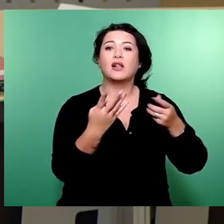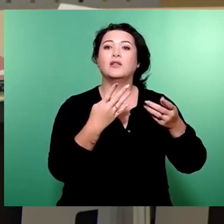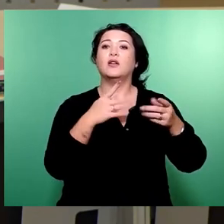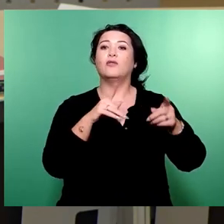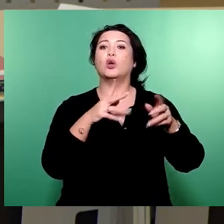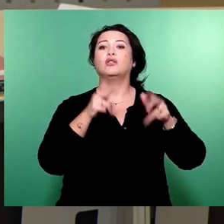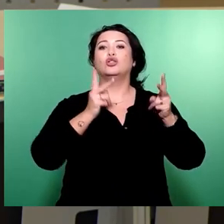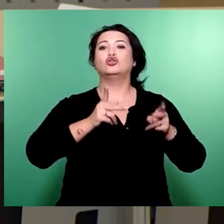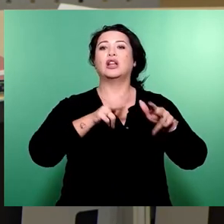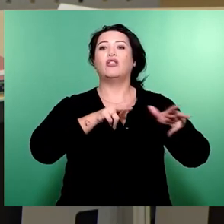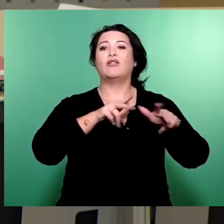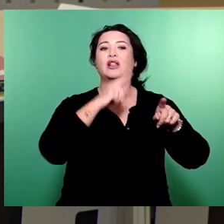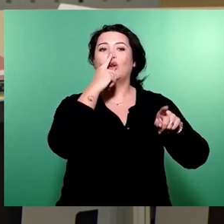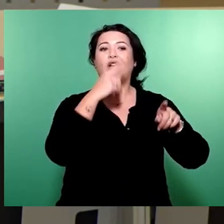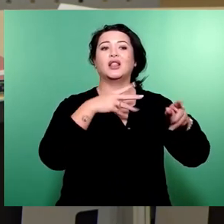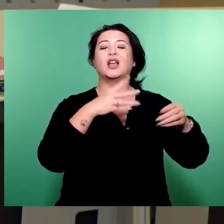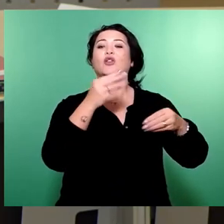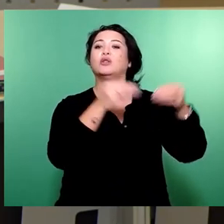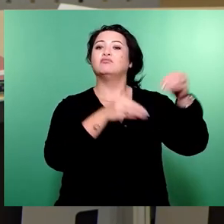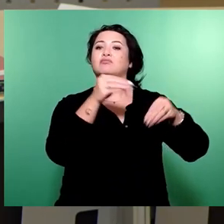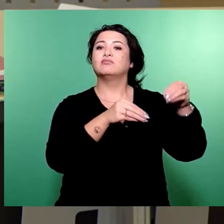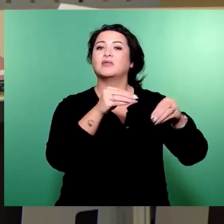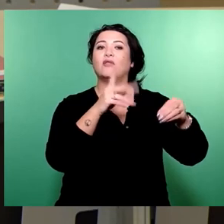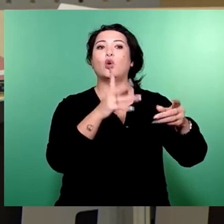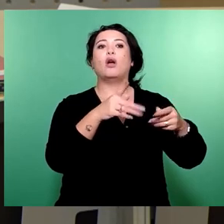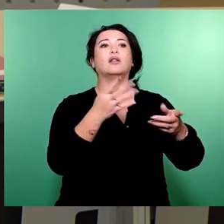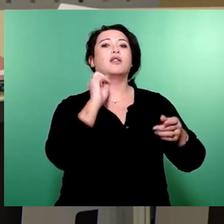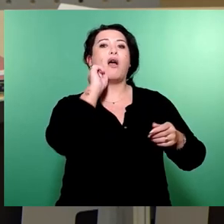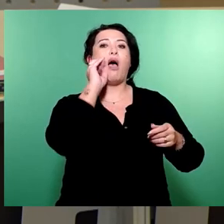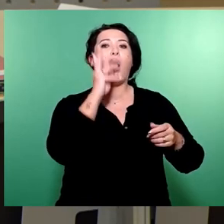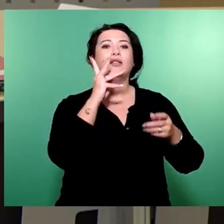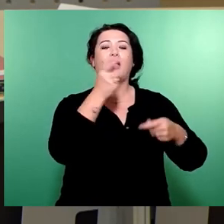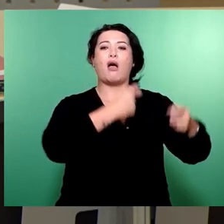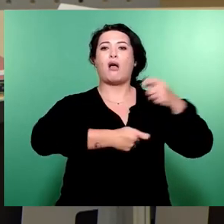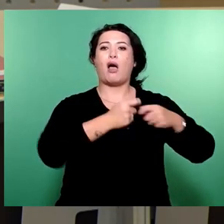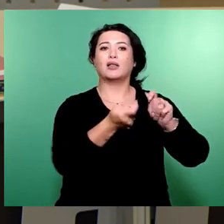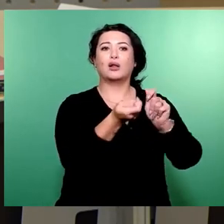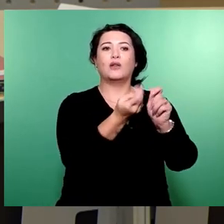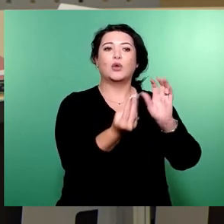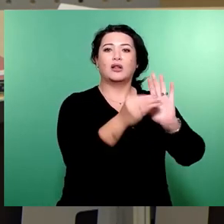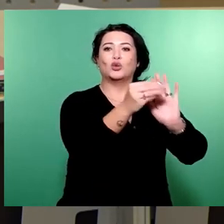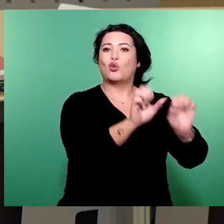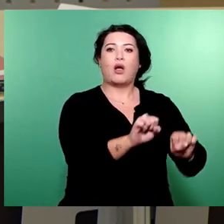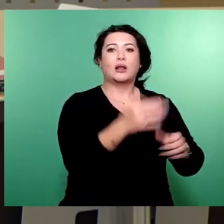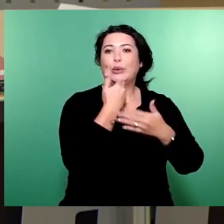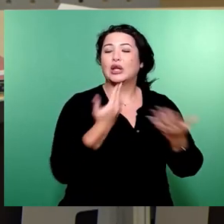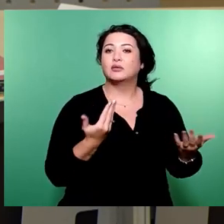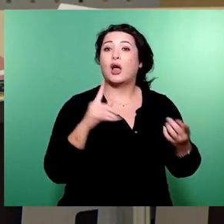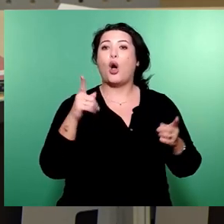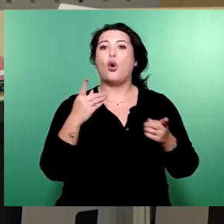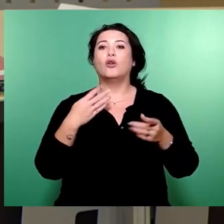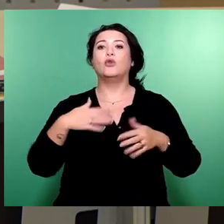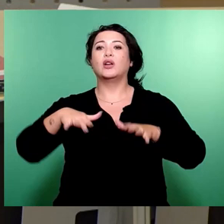Energiewende immer noch nicht in tägliches Handeln integriert. Wieso eigentlich setzt die Stadt immer noch nicht flächendeckend LED-Leuchten ein?